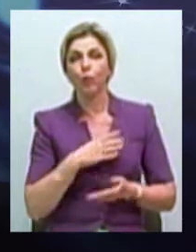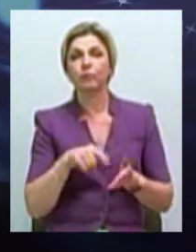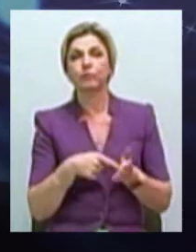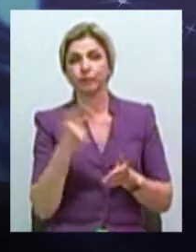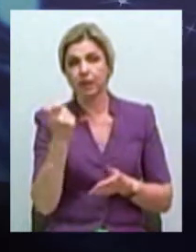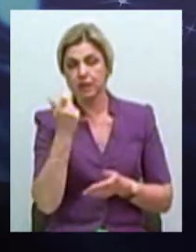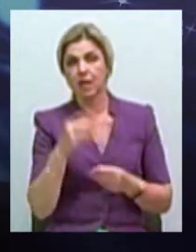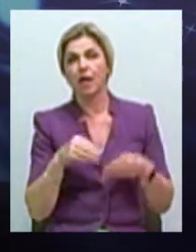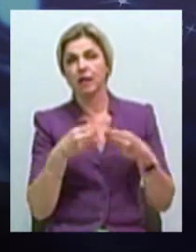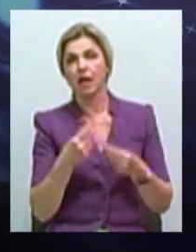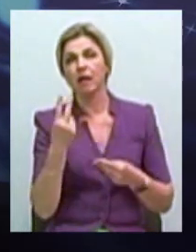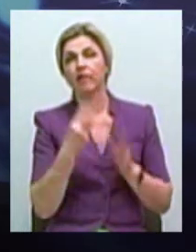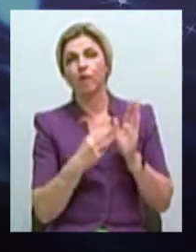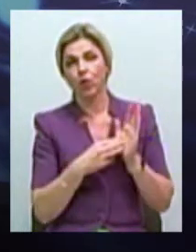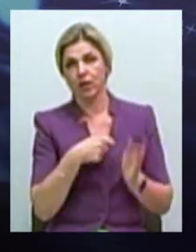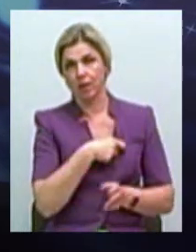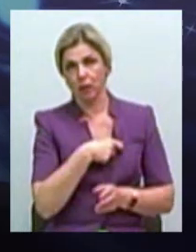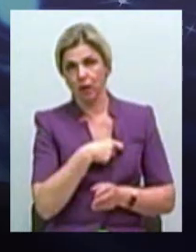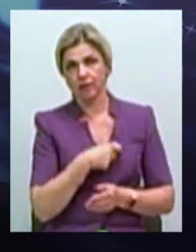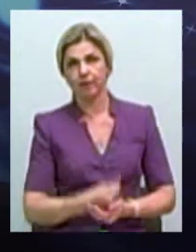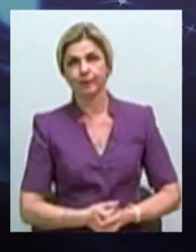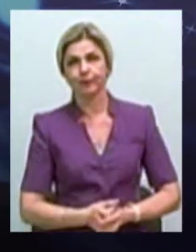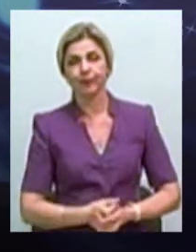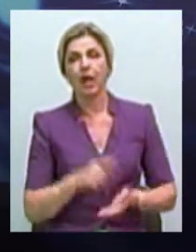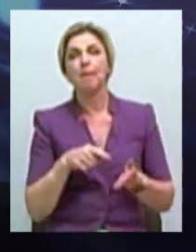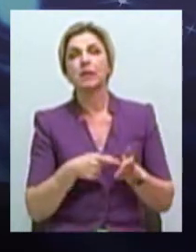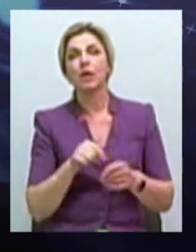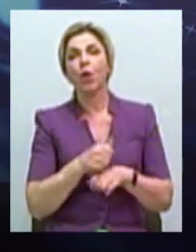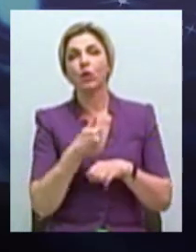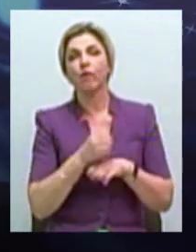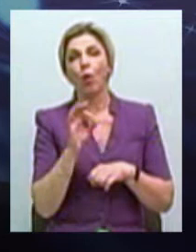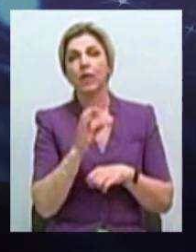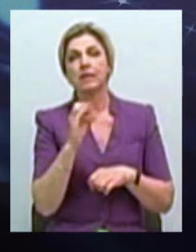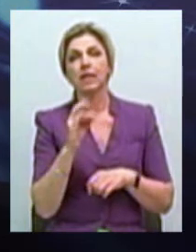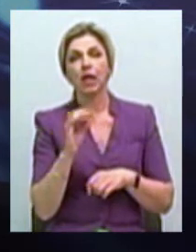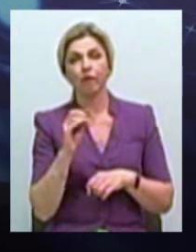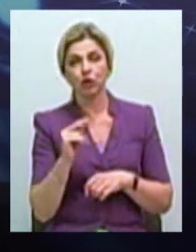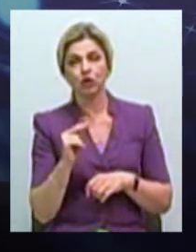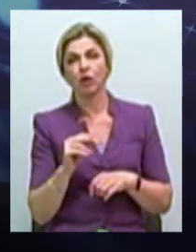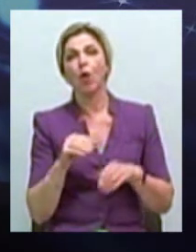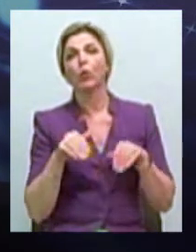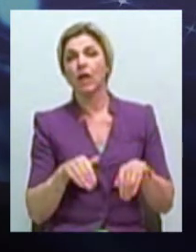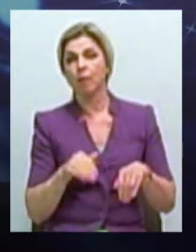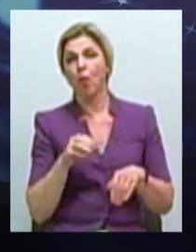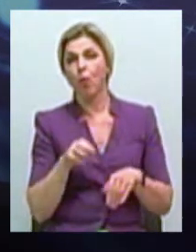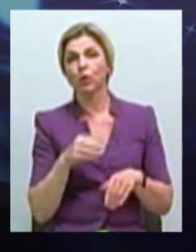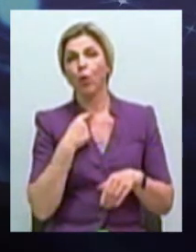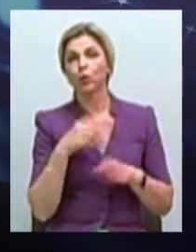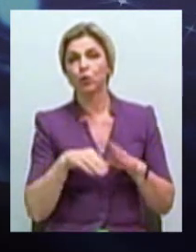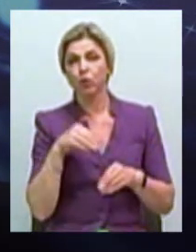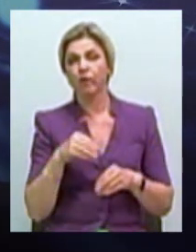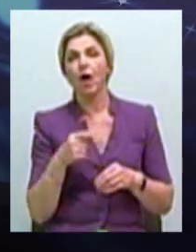надали 28 депутатів. Міський голова Олександр Сенкевич утримався від голосування, зазначивши, що